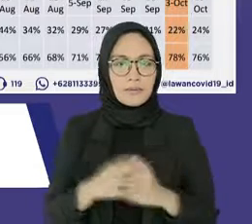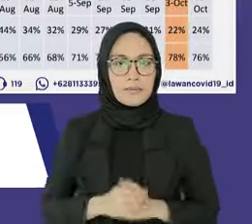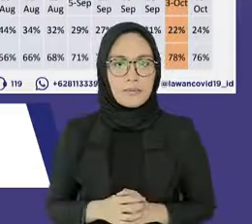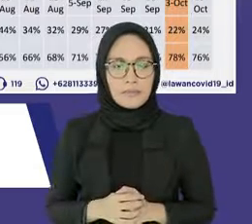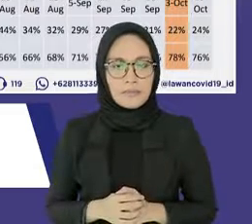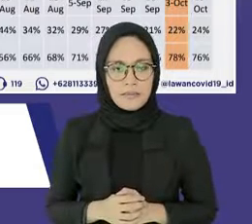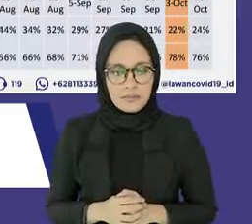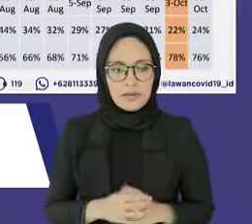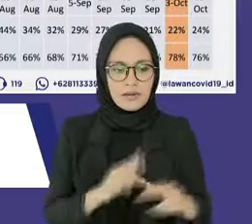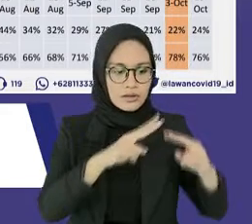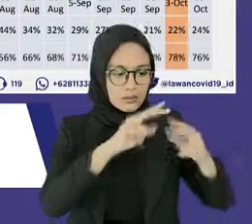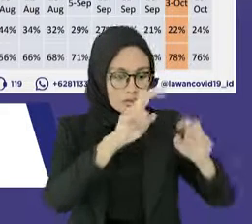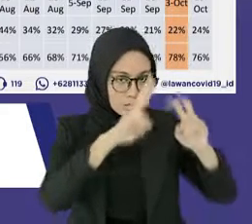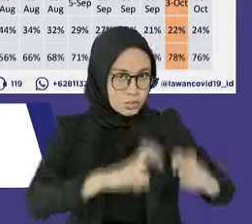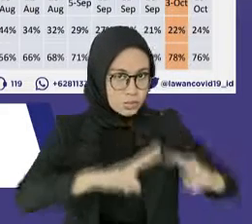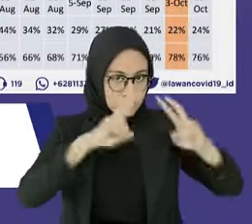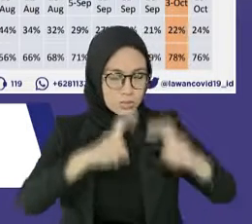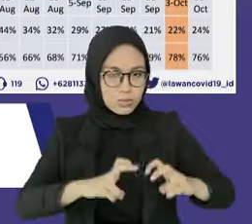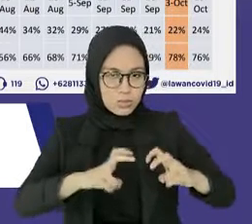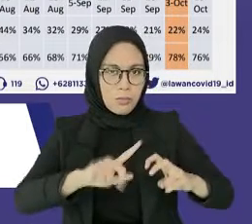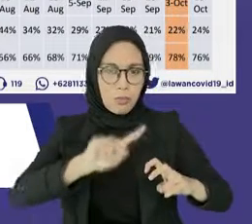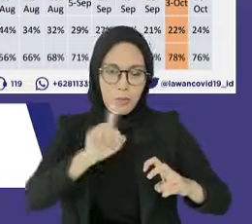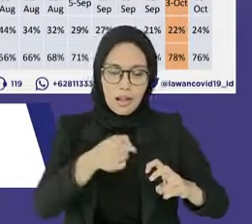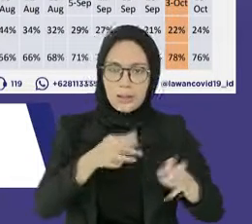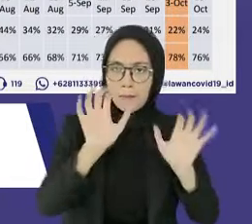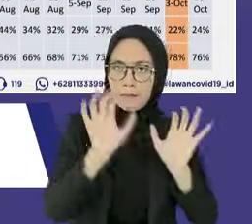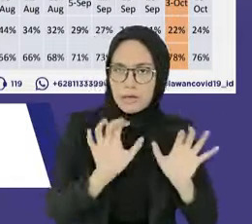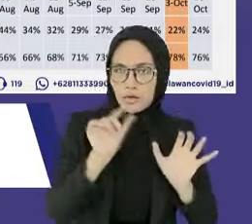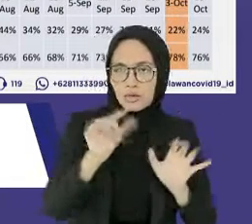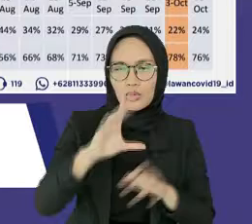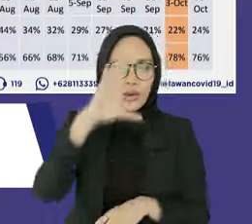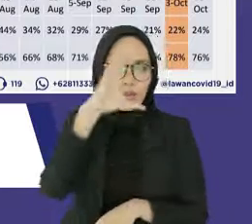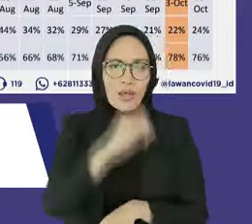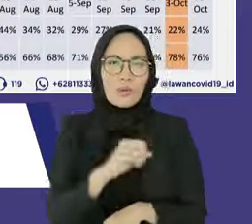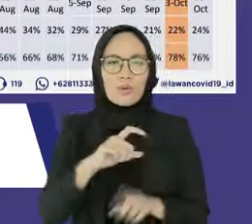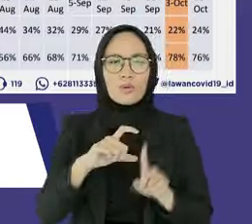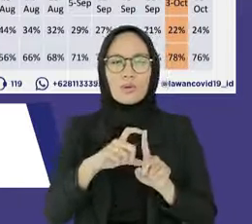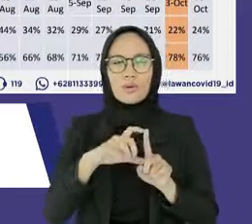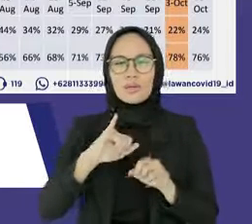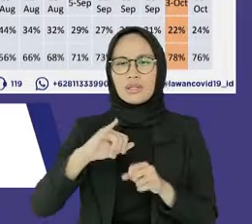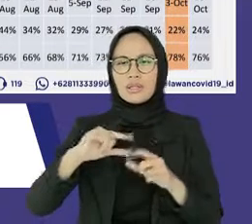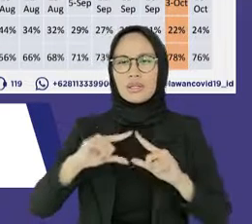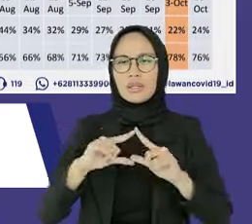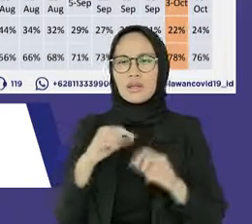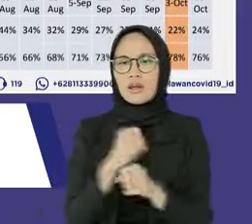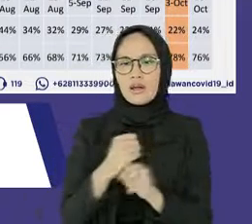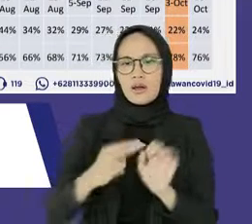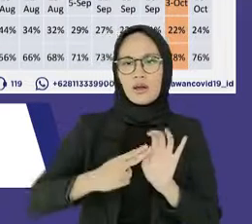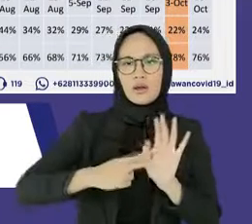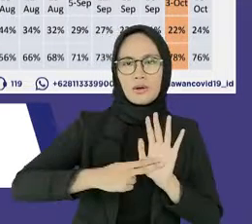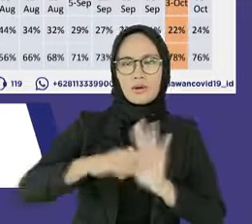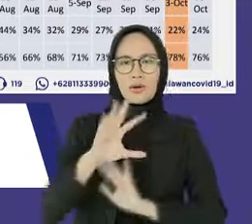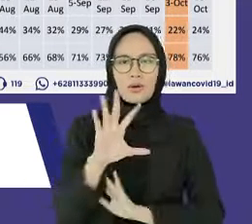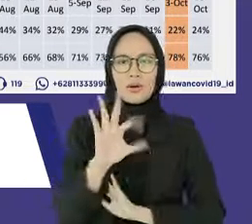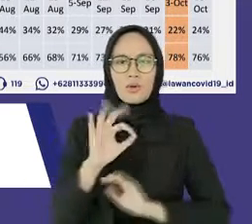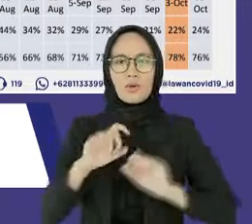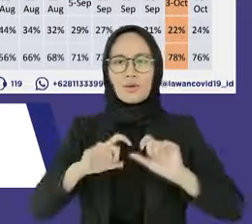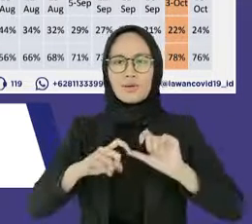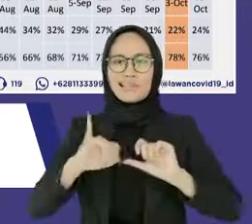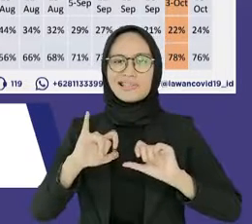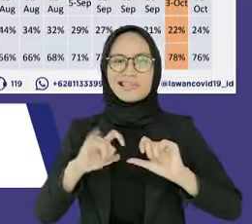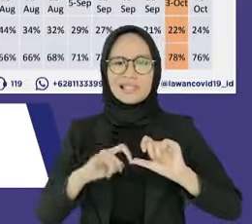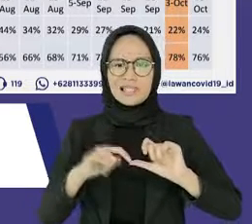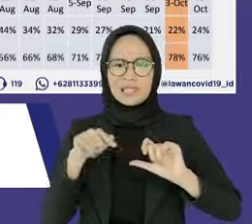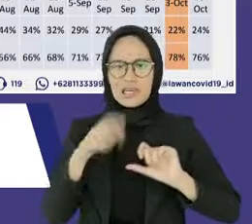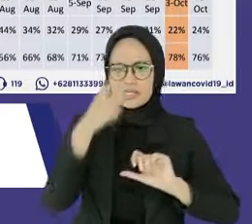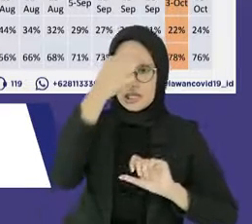pada saat itu lebih banyak pada penegakan diagnosis pada pasien COVID-19, orang bergejala maupun kontak